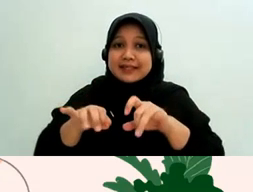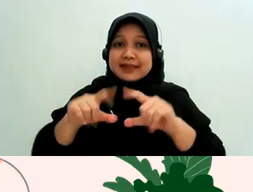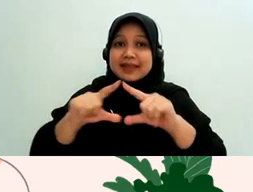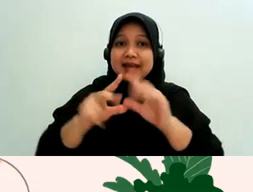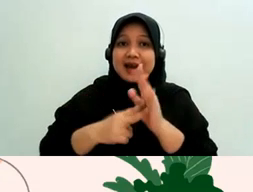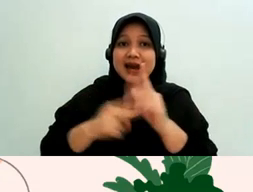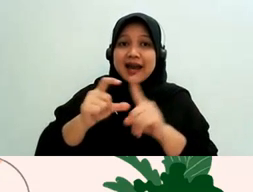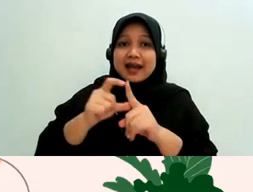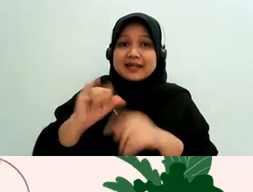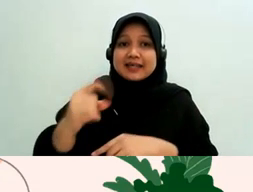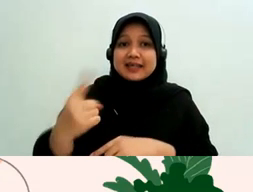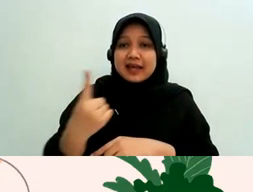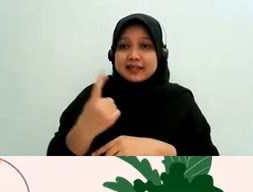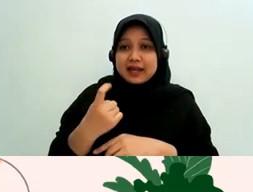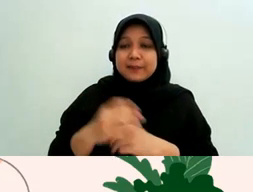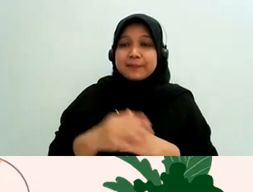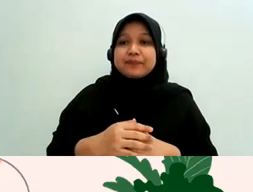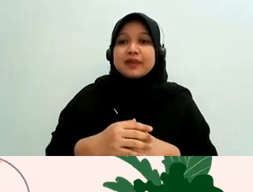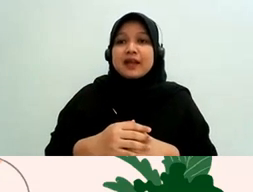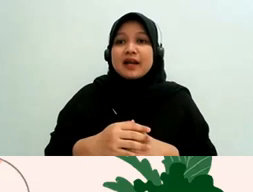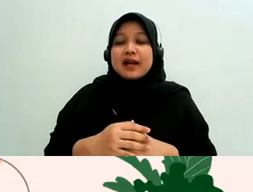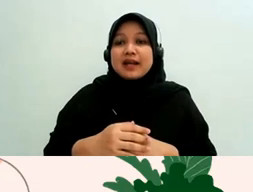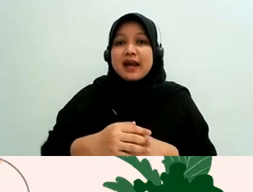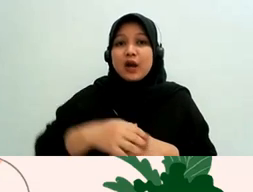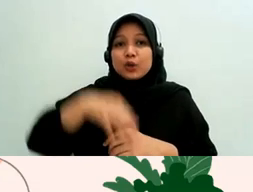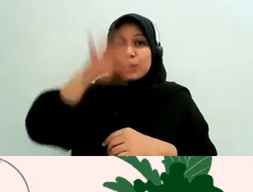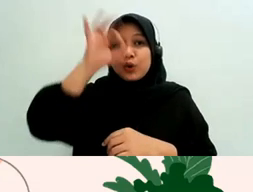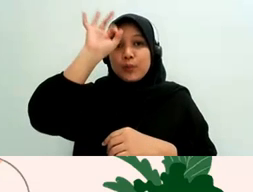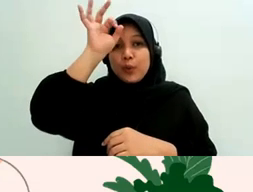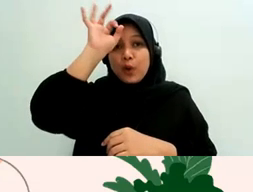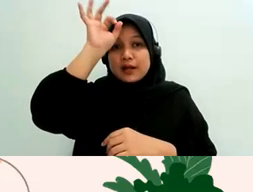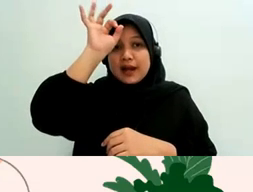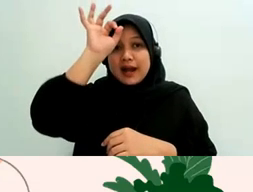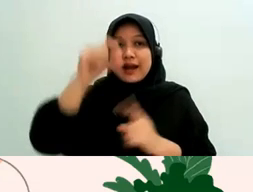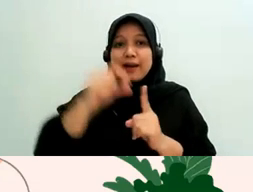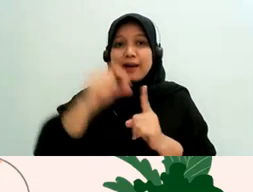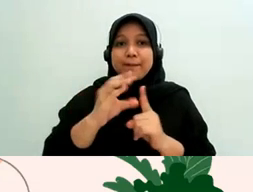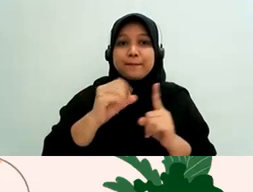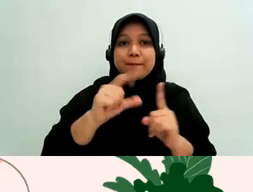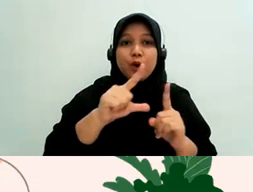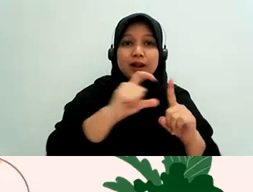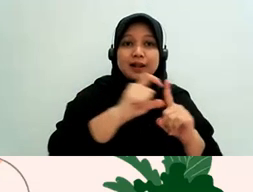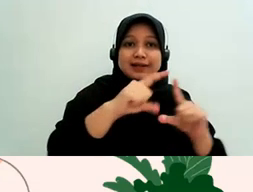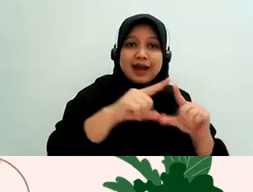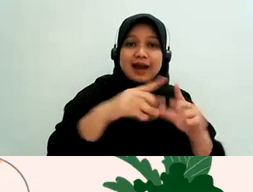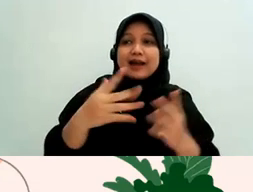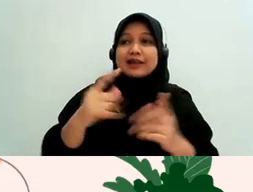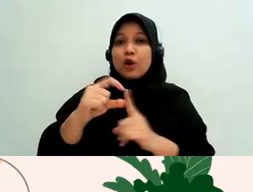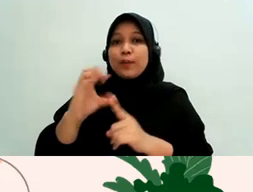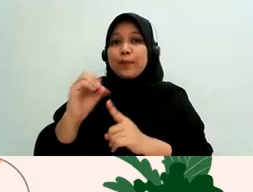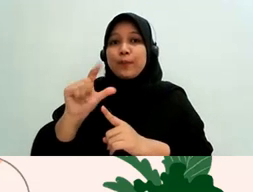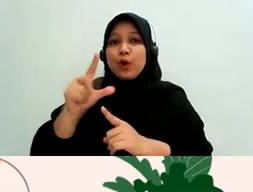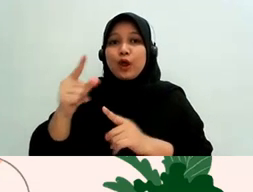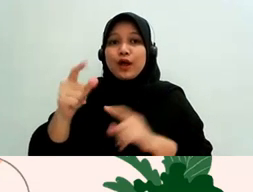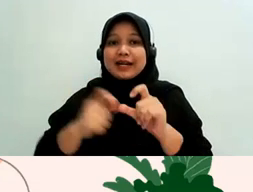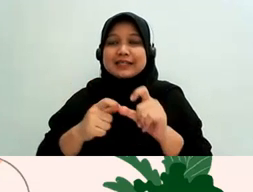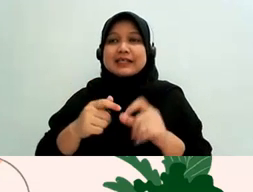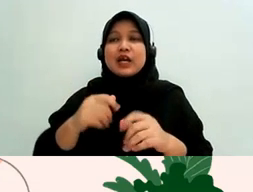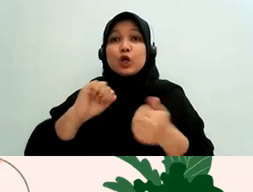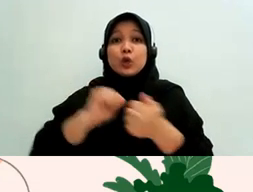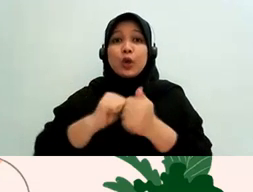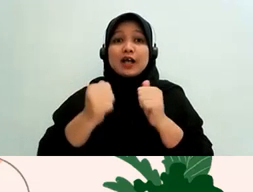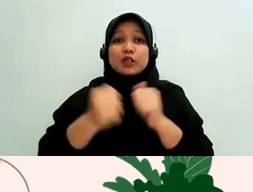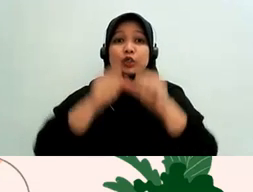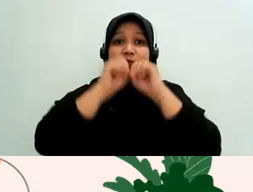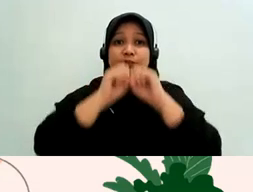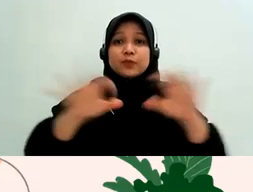Mas Andi nanya di tingkatan mana Polda atau Polres mengeluarkan rilis sebuah kasus saya sering dapat cerita dari